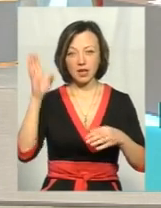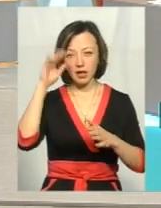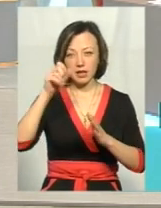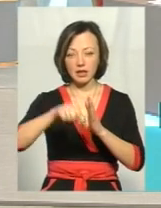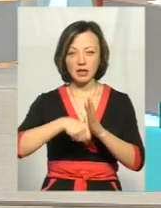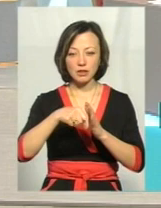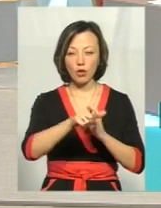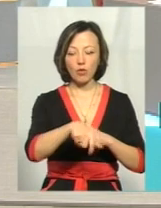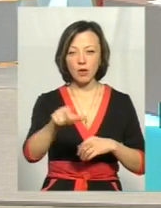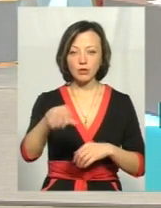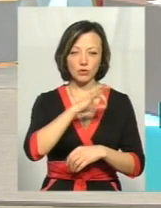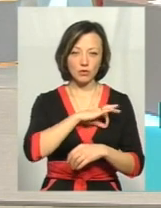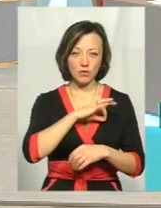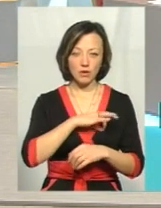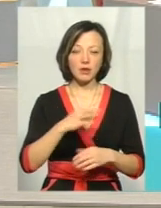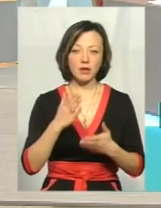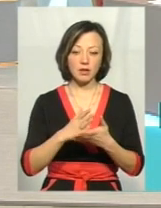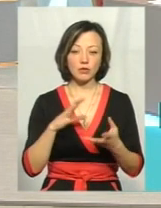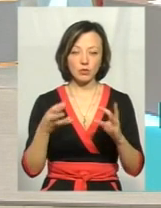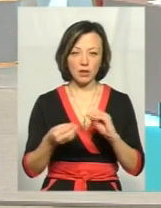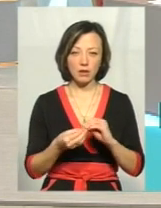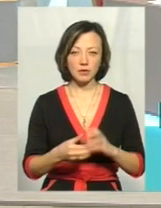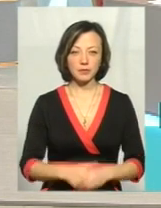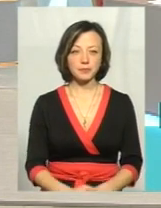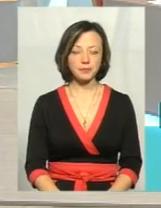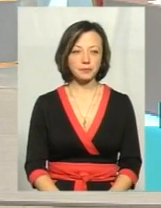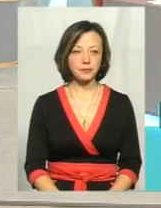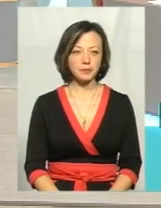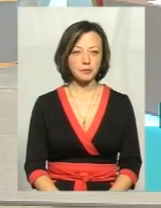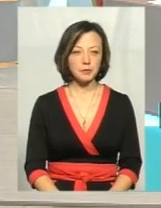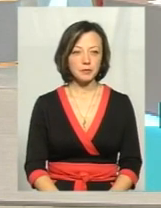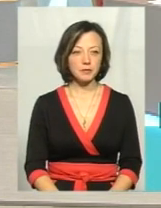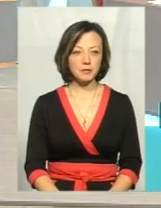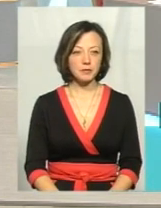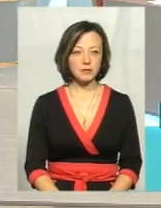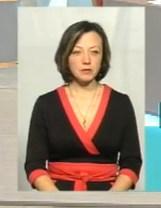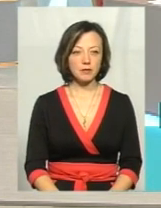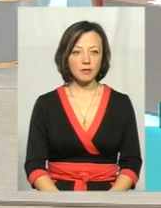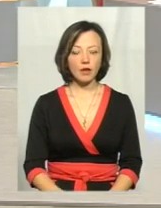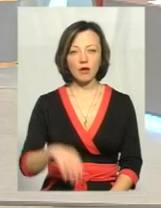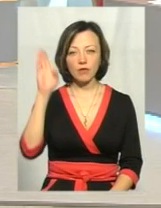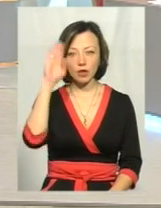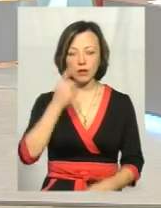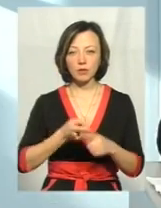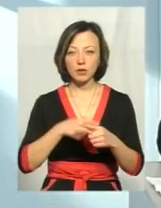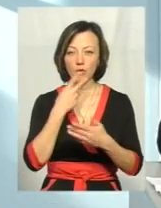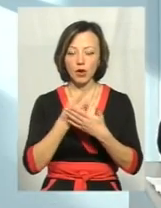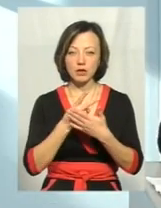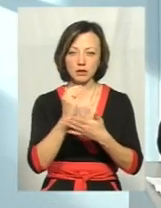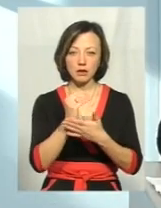користування. І воно було свої результати все-таки теж. Що вода все-таки по тих показниках,